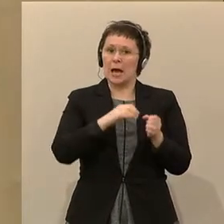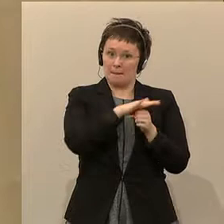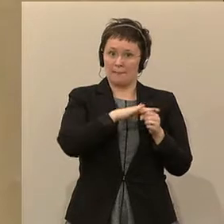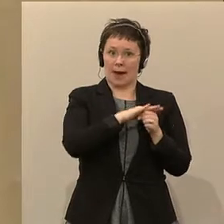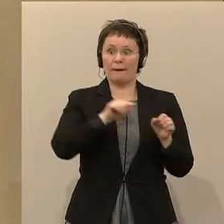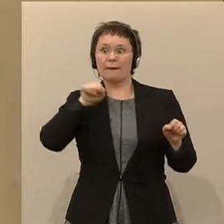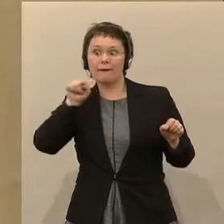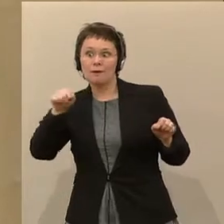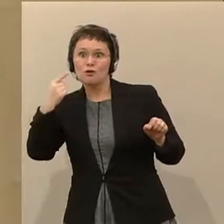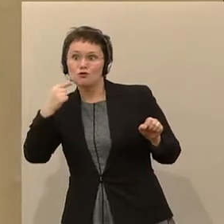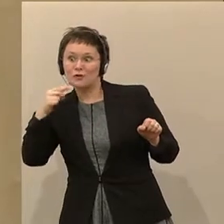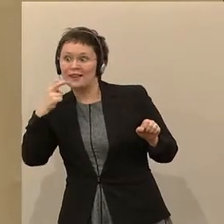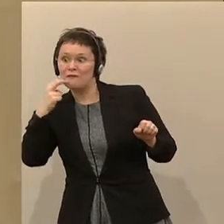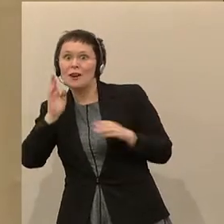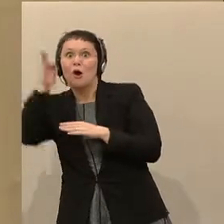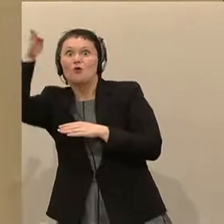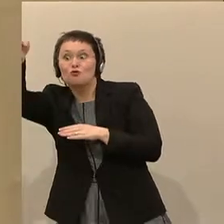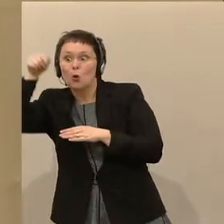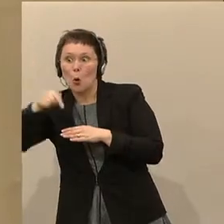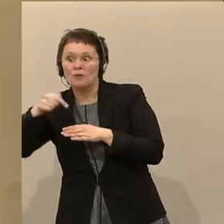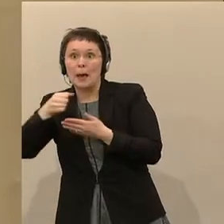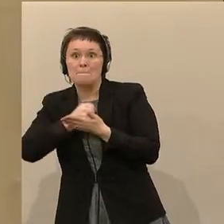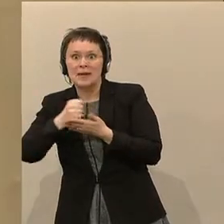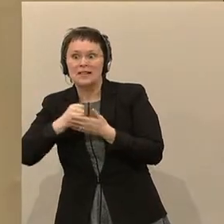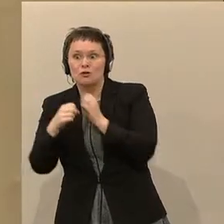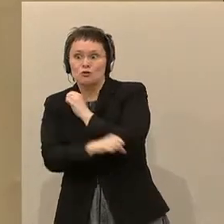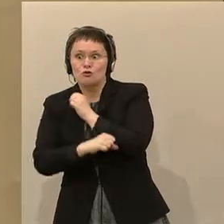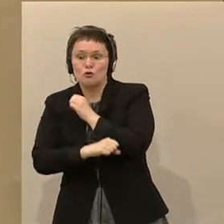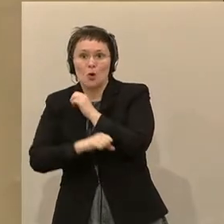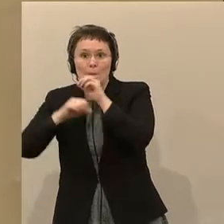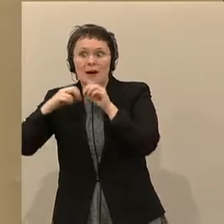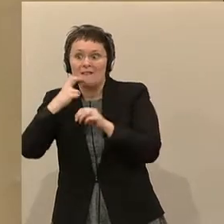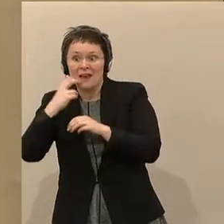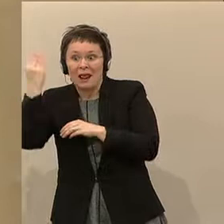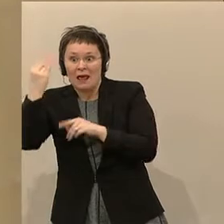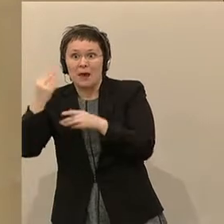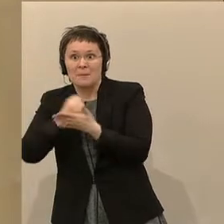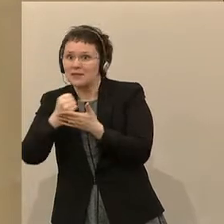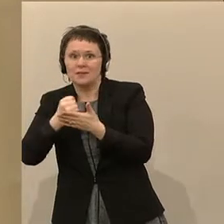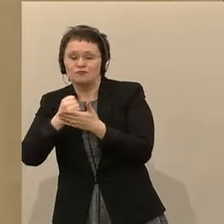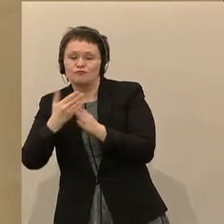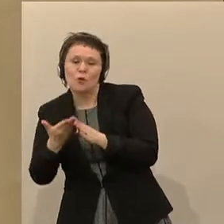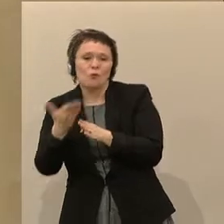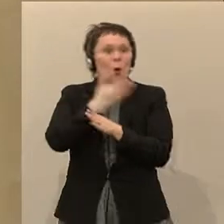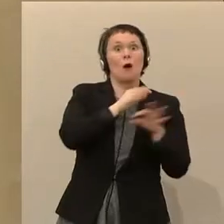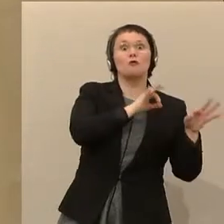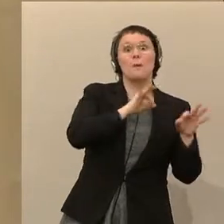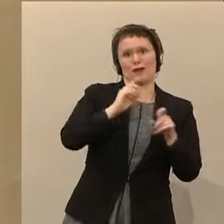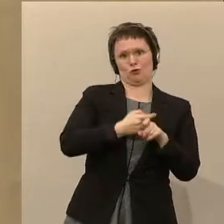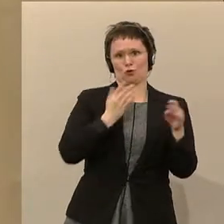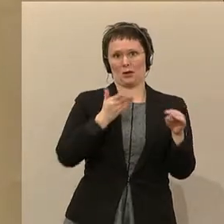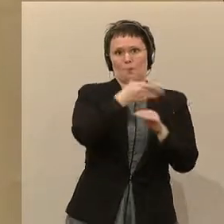bezahlen für Kurse, die sie angeblich bestmöglichst auf den Test vorbereiten sollen. Die Anbieterinnen und Anbieter sind die